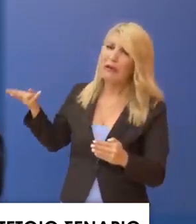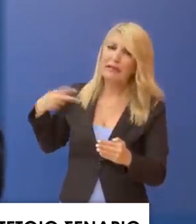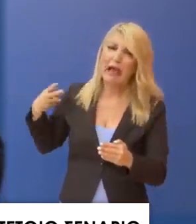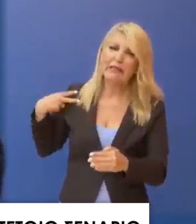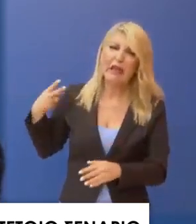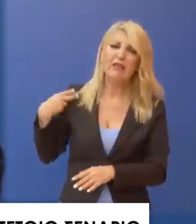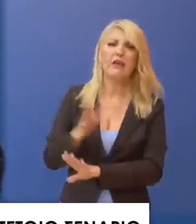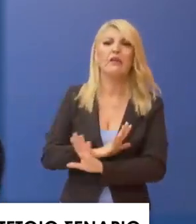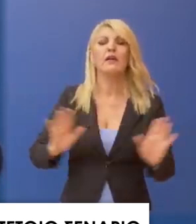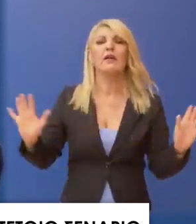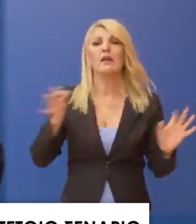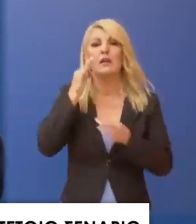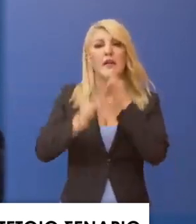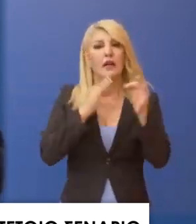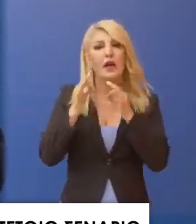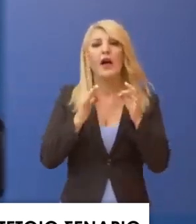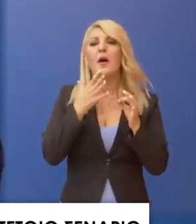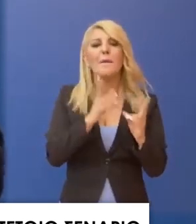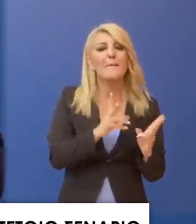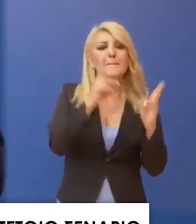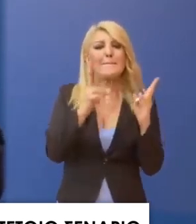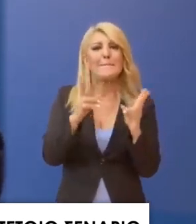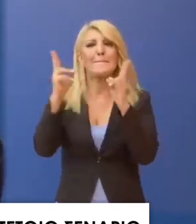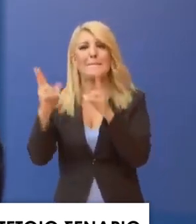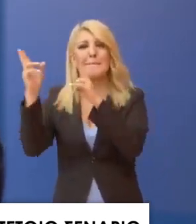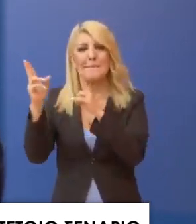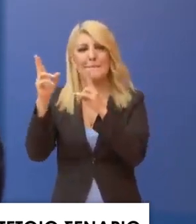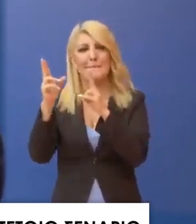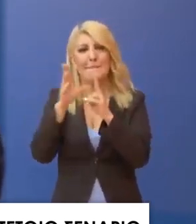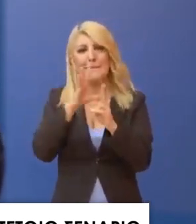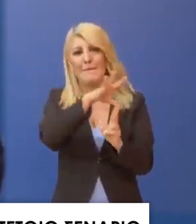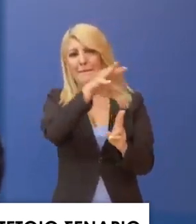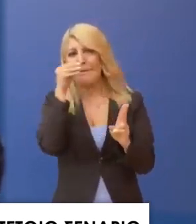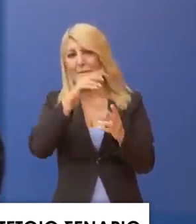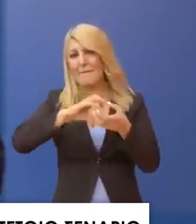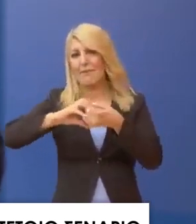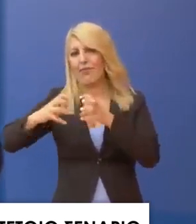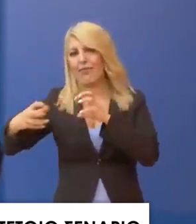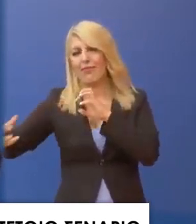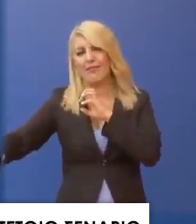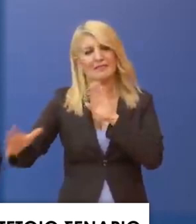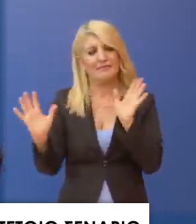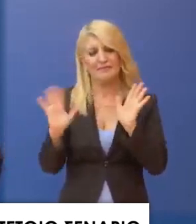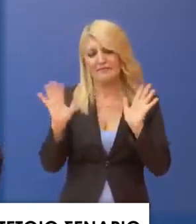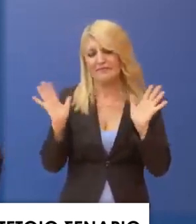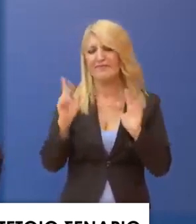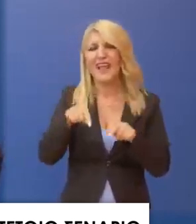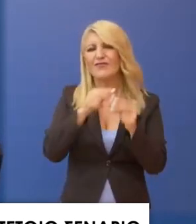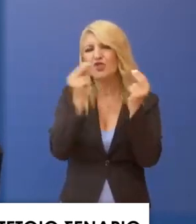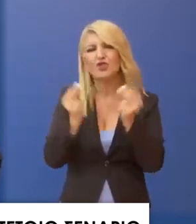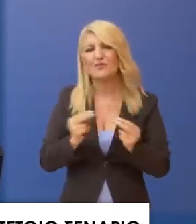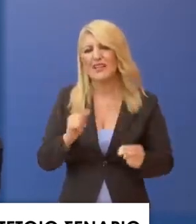ερμηνεία των δηλώσεών του, είτε πολύ περισσότερο η διαστρέβλωσή του, οδηγούσε σε συμπεράσματα που δεν είναι